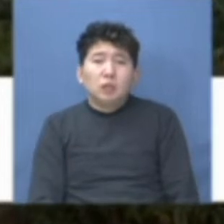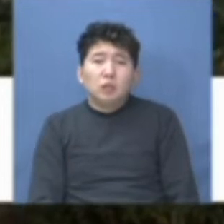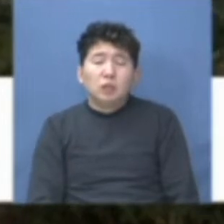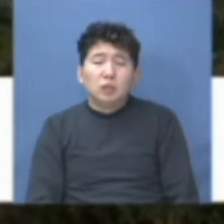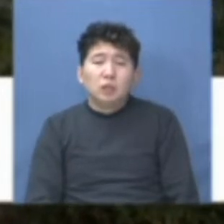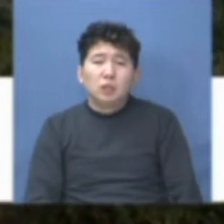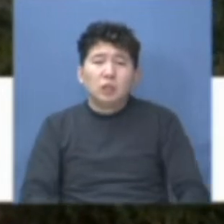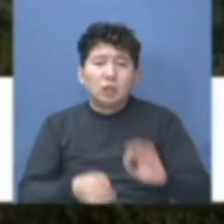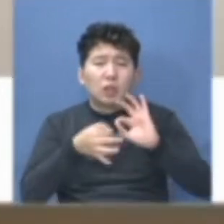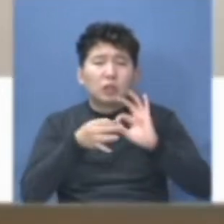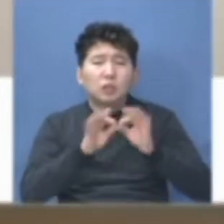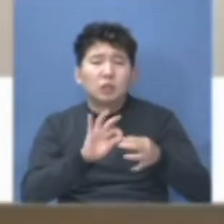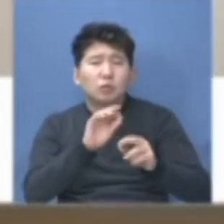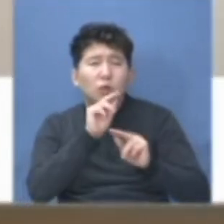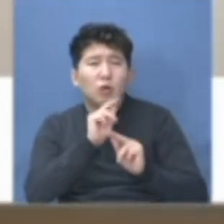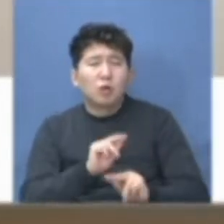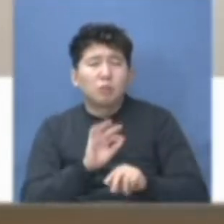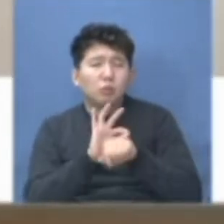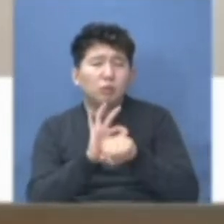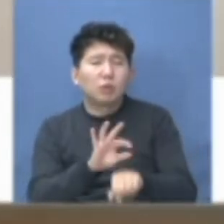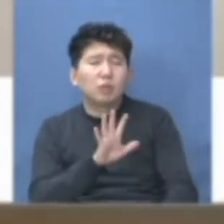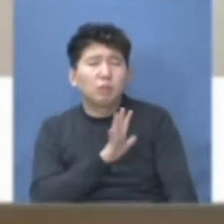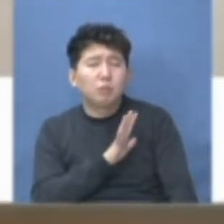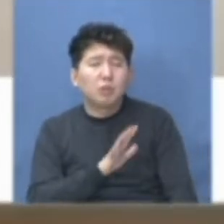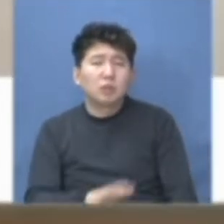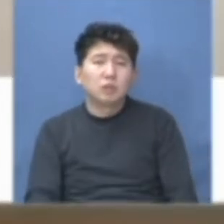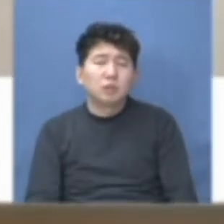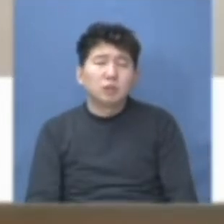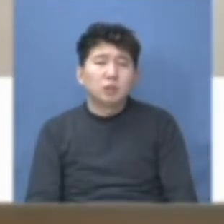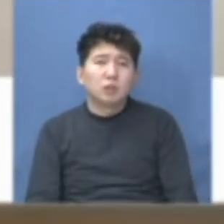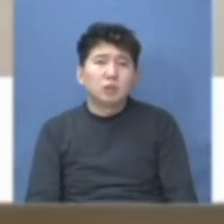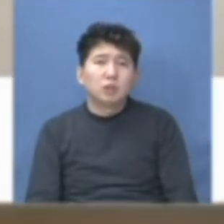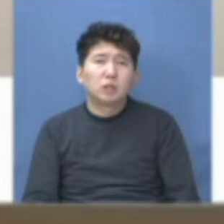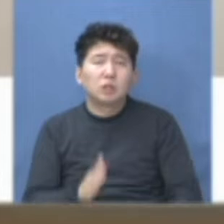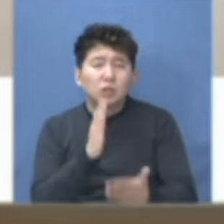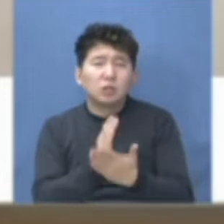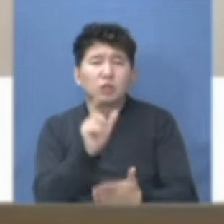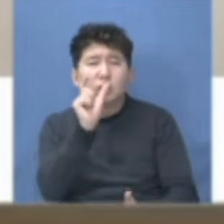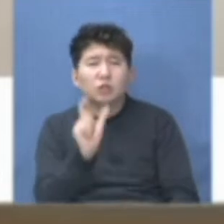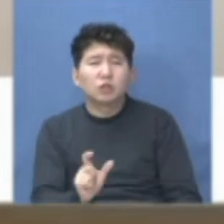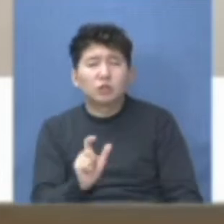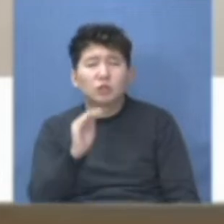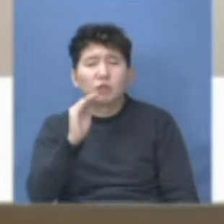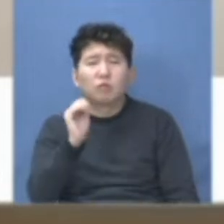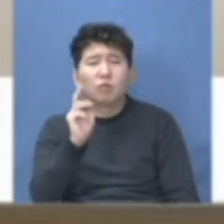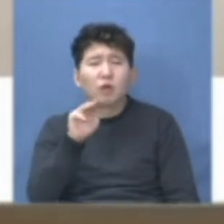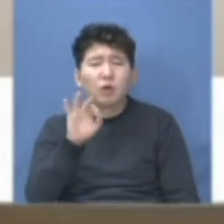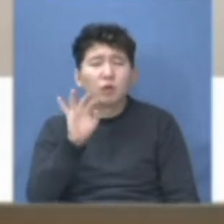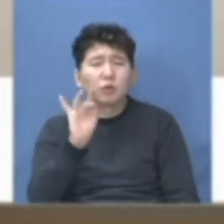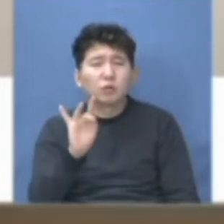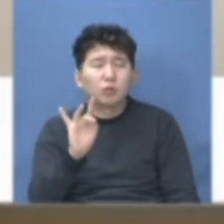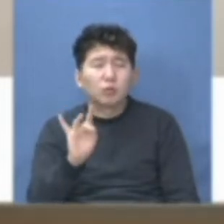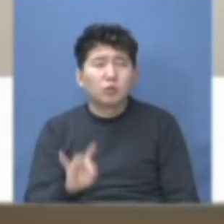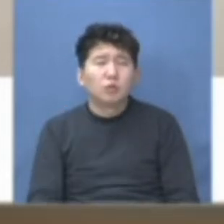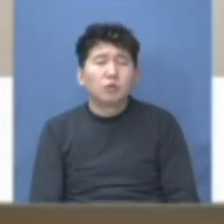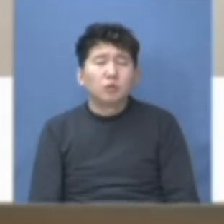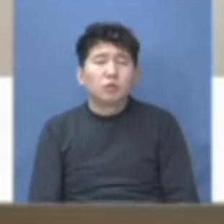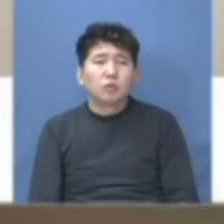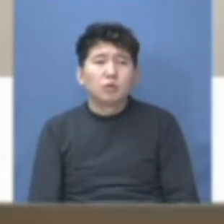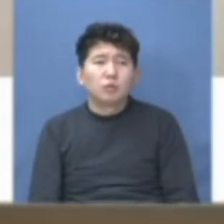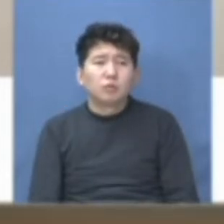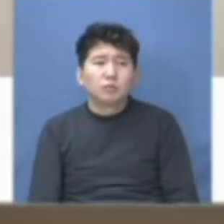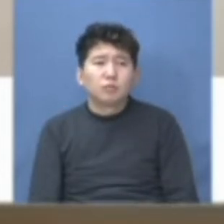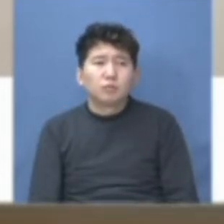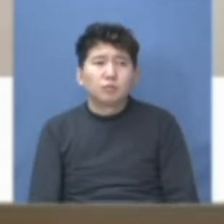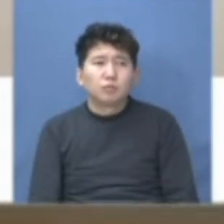түсіндіру жұмыстар жүргізілді. Әдине адамей фактор бар екендігі белгілі өттен ешкімдей сақтандырылмаған, тілсіз